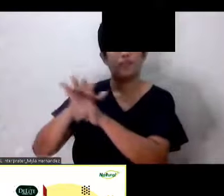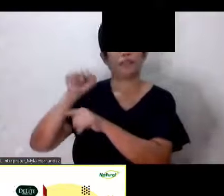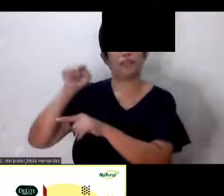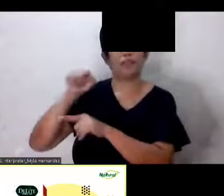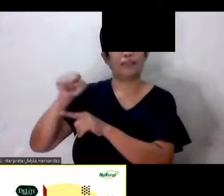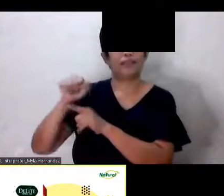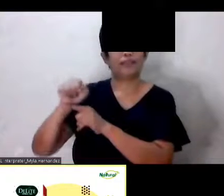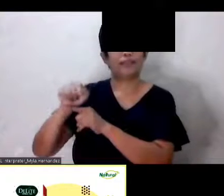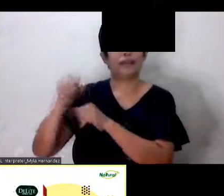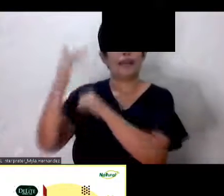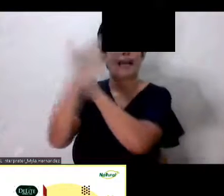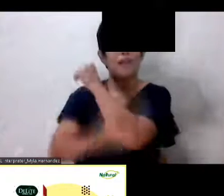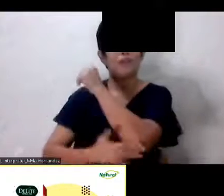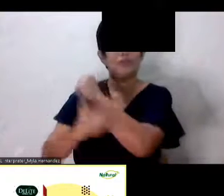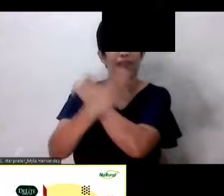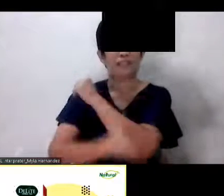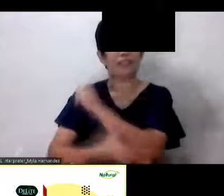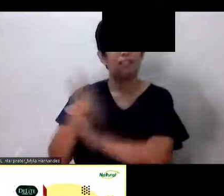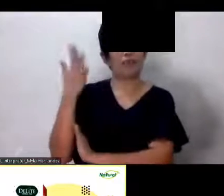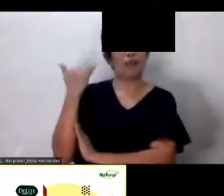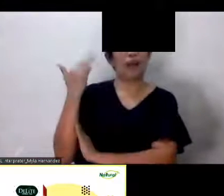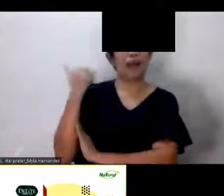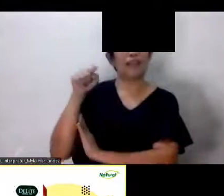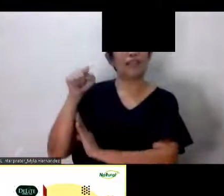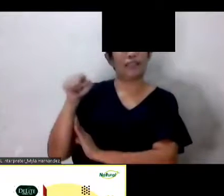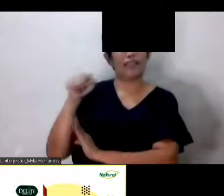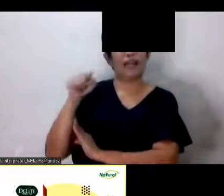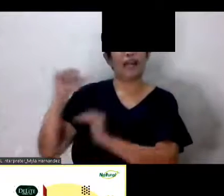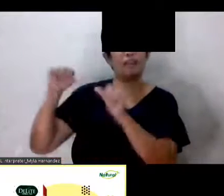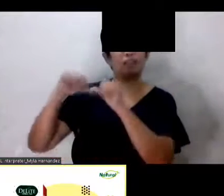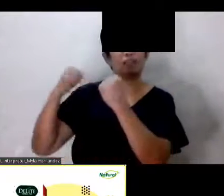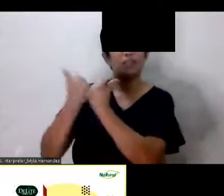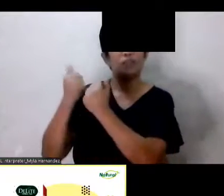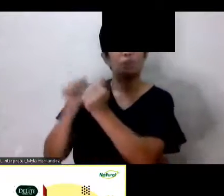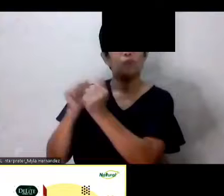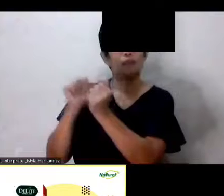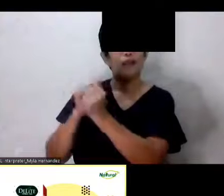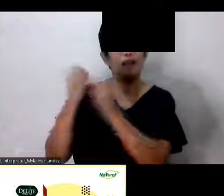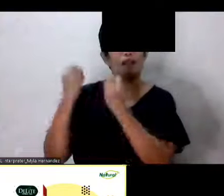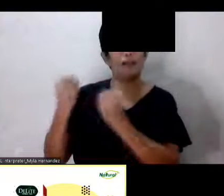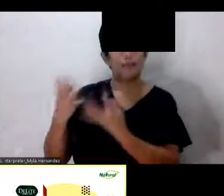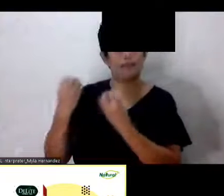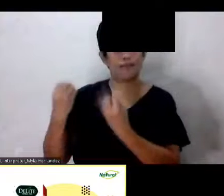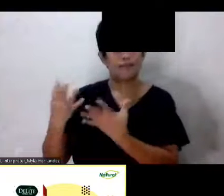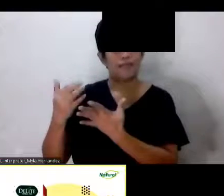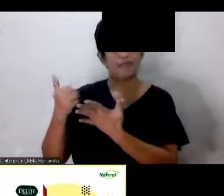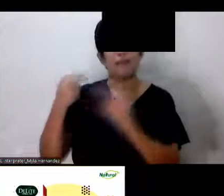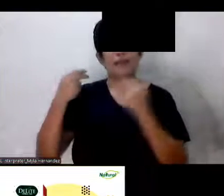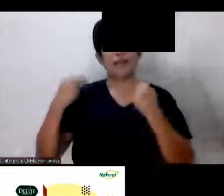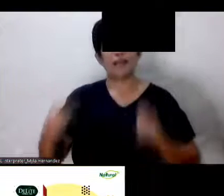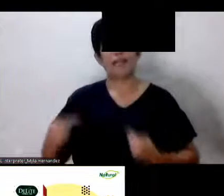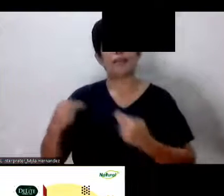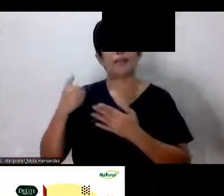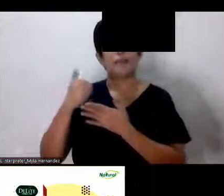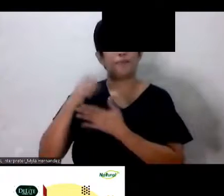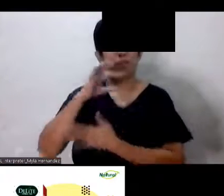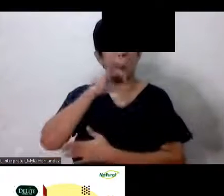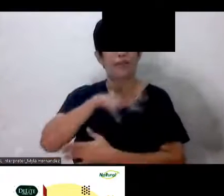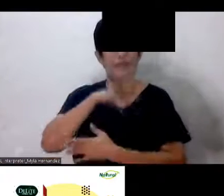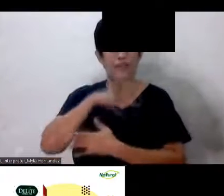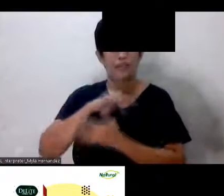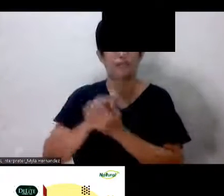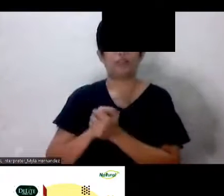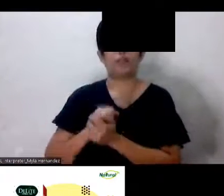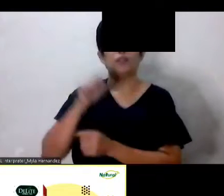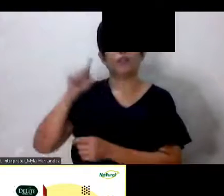sabi ko bakit? Sabi niya it is associated with a lot of health benefits Okay? So anyway ang